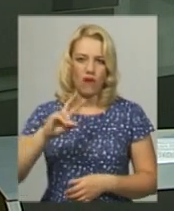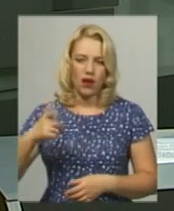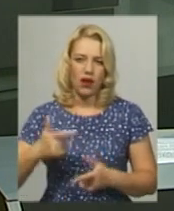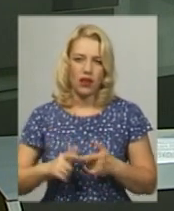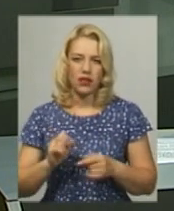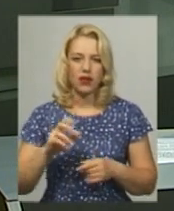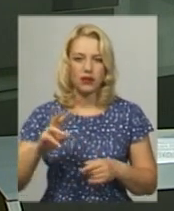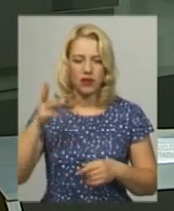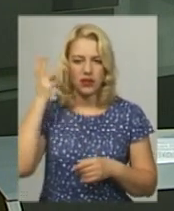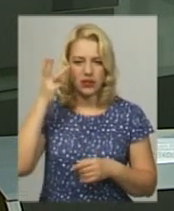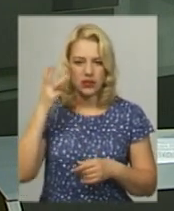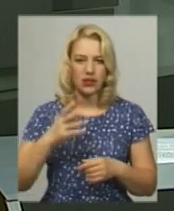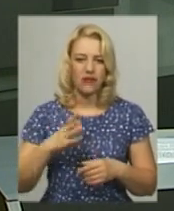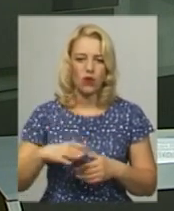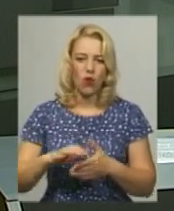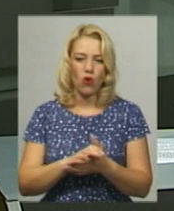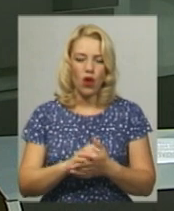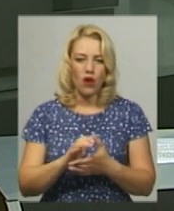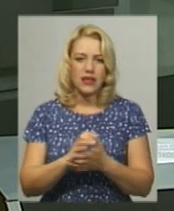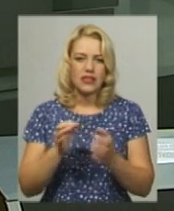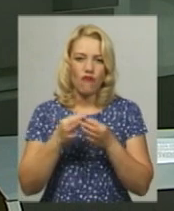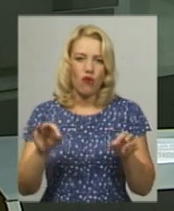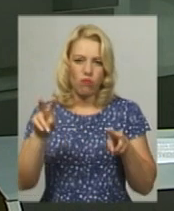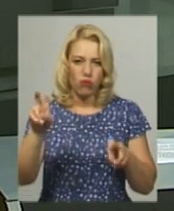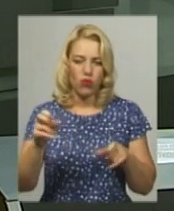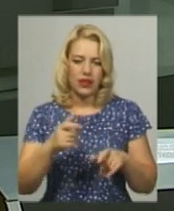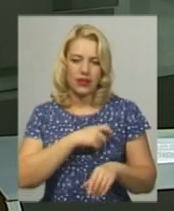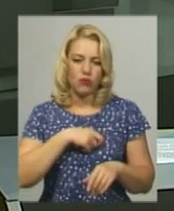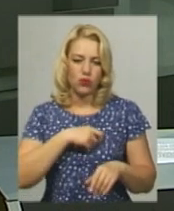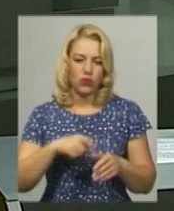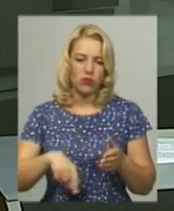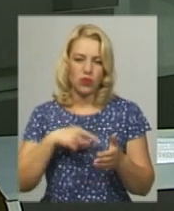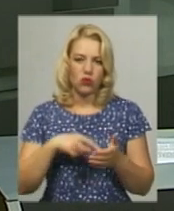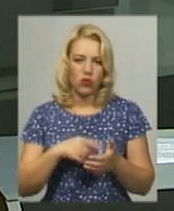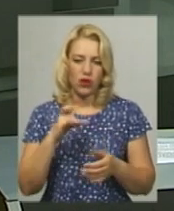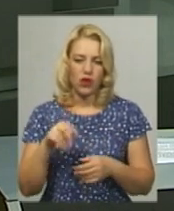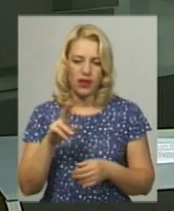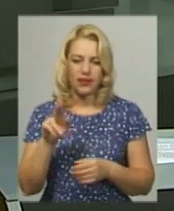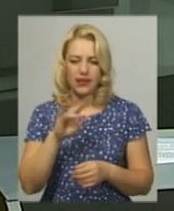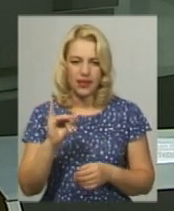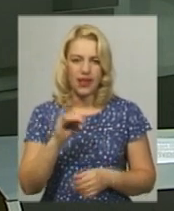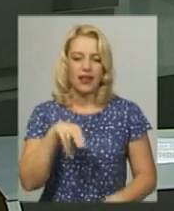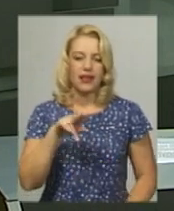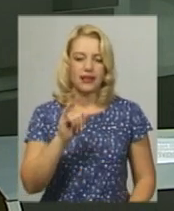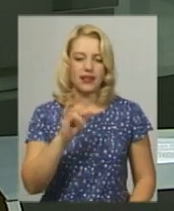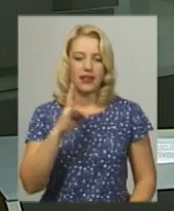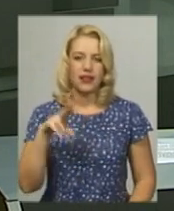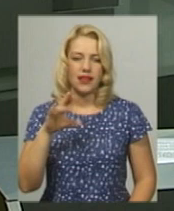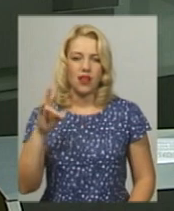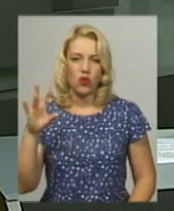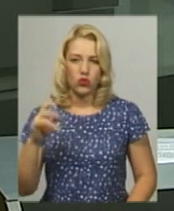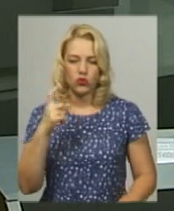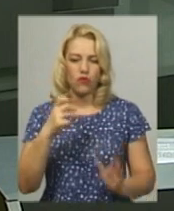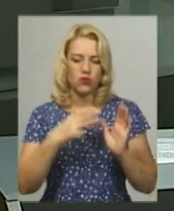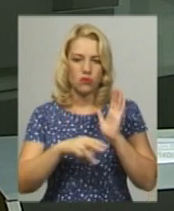організації «Всеукраїнське об'єднання «Свобода» депутат Хмельницької міської ради Віталій Діденко. У 188-му окрузі з центром у